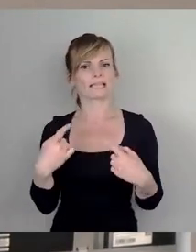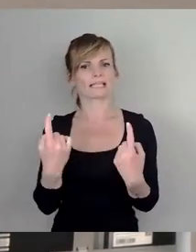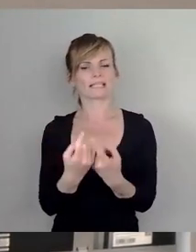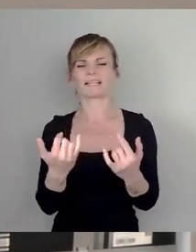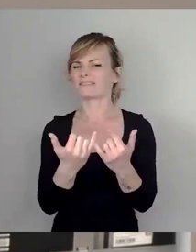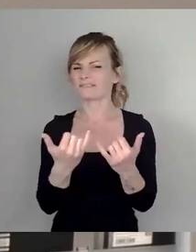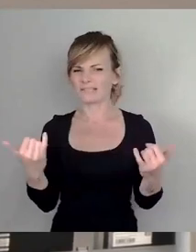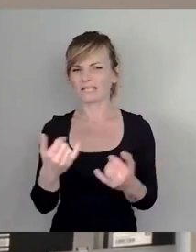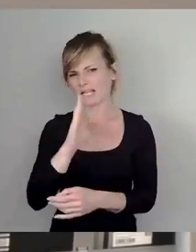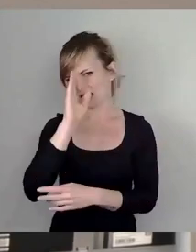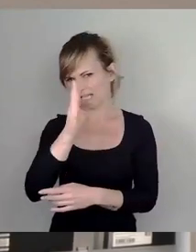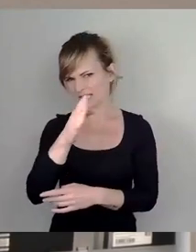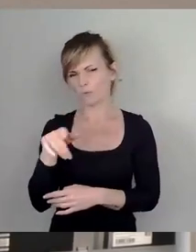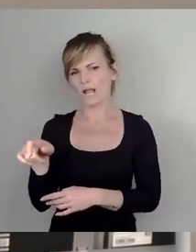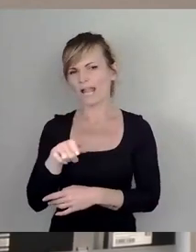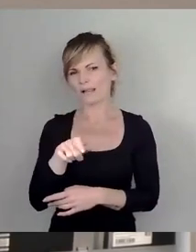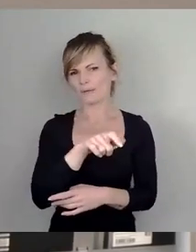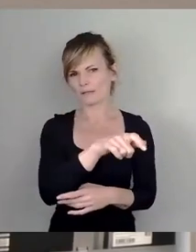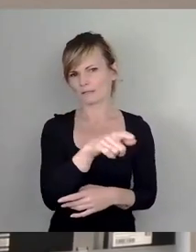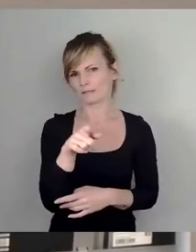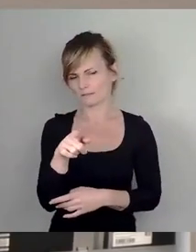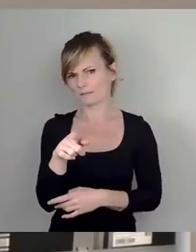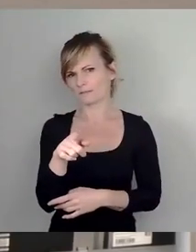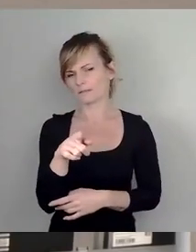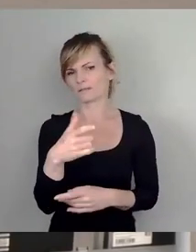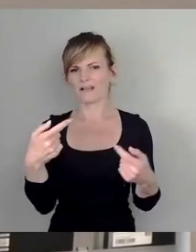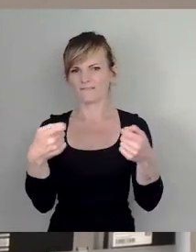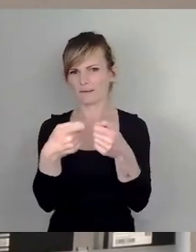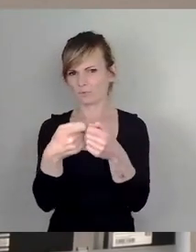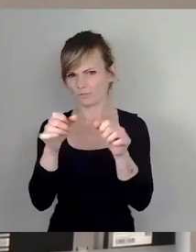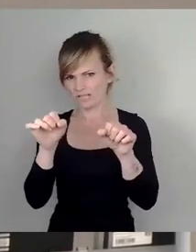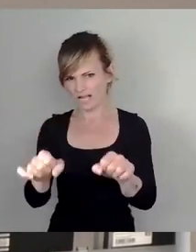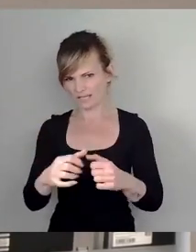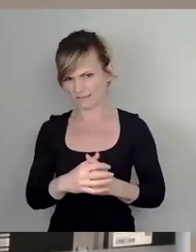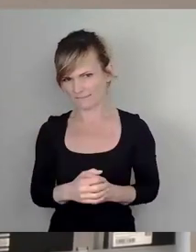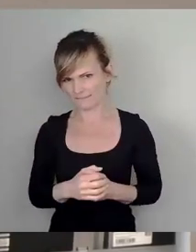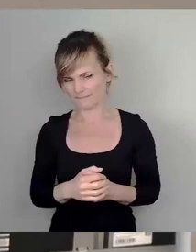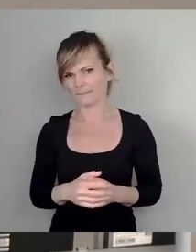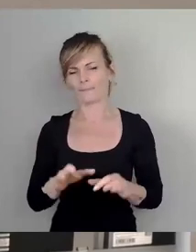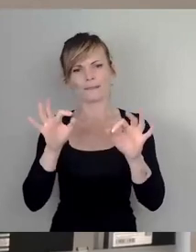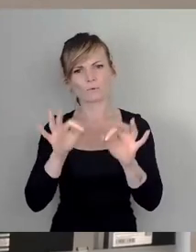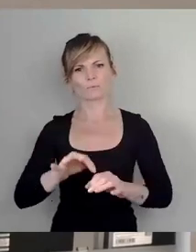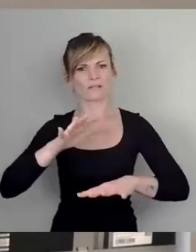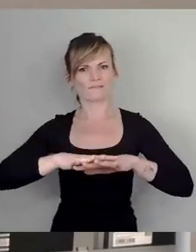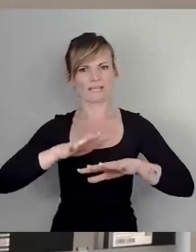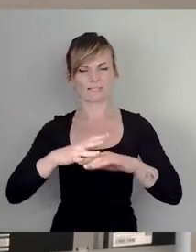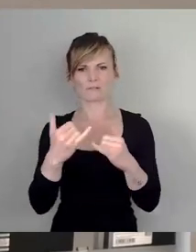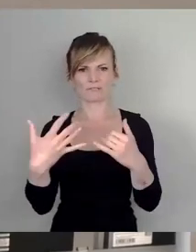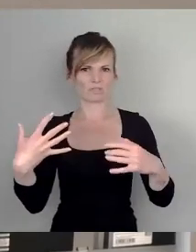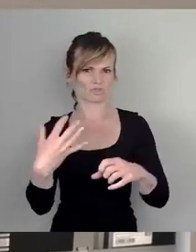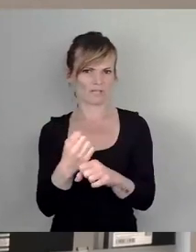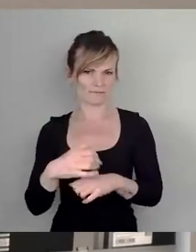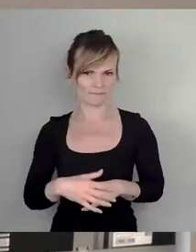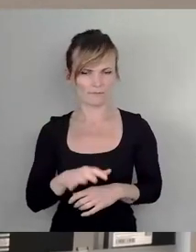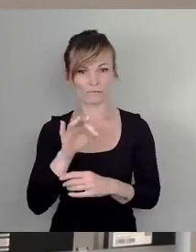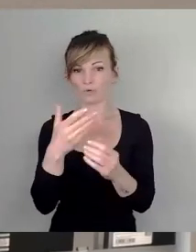insbesondere auch verbunden werden. Wie kann man dort wirklich eine gute Vernetzung auch schaffen? Denn wir haben für diesen Bereich,